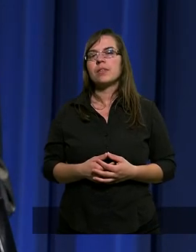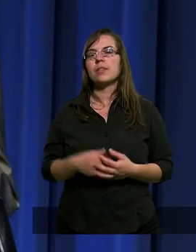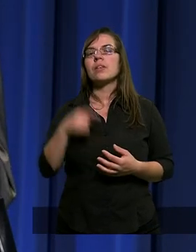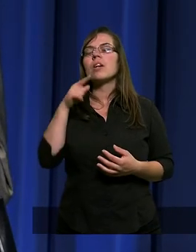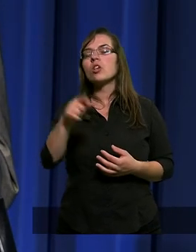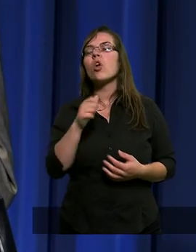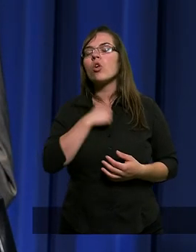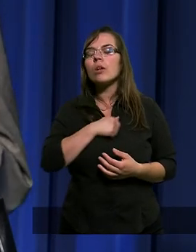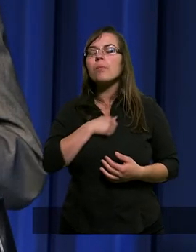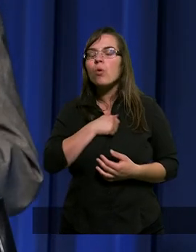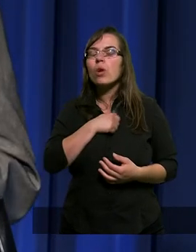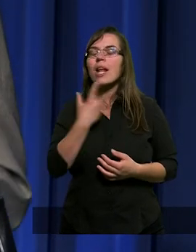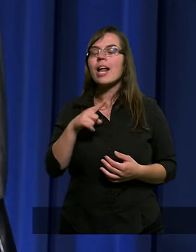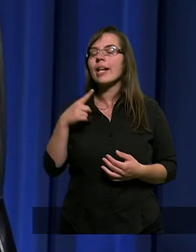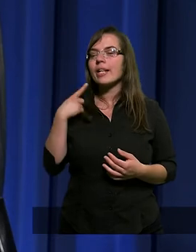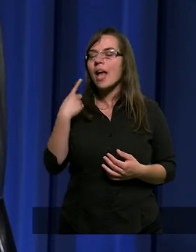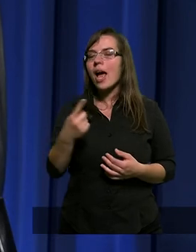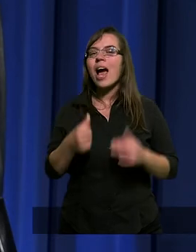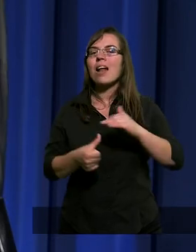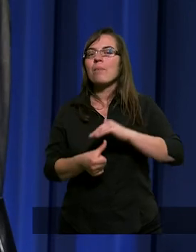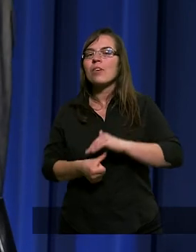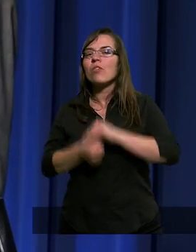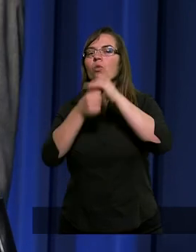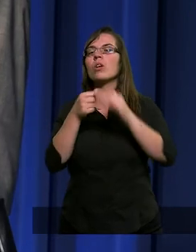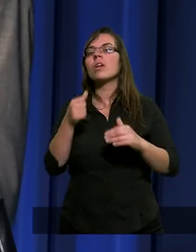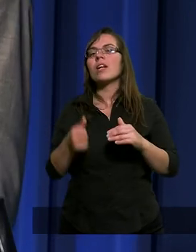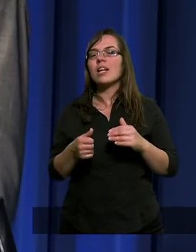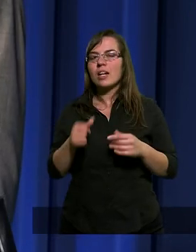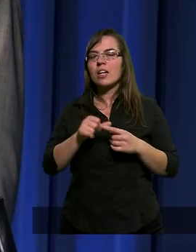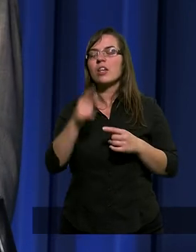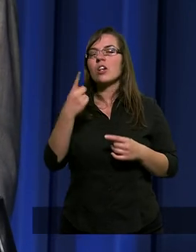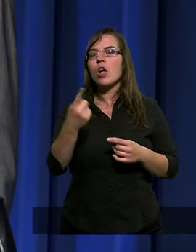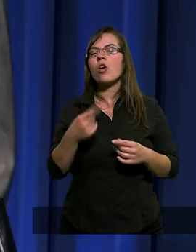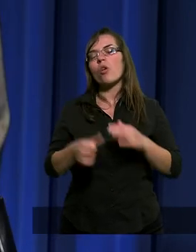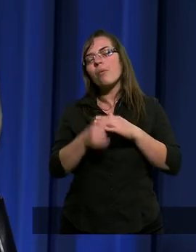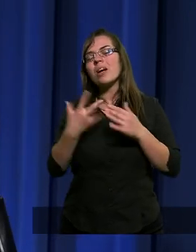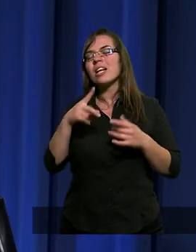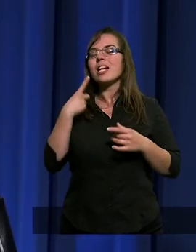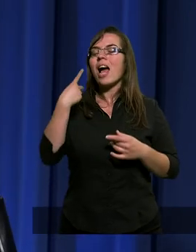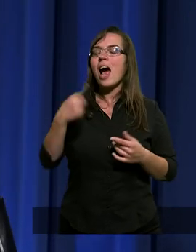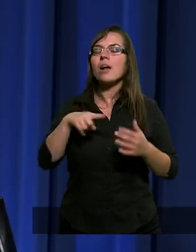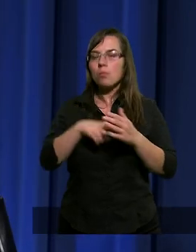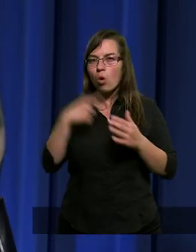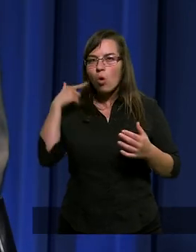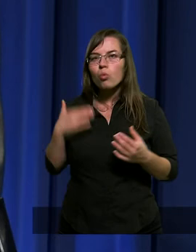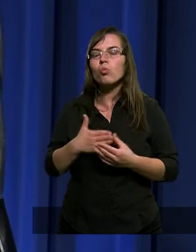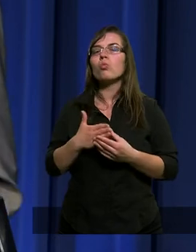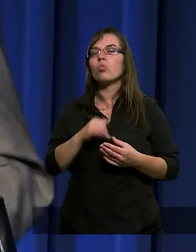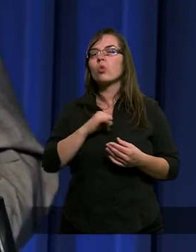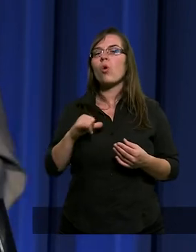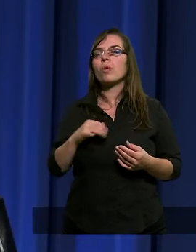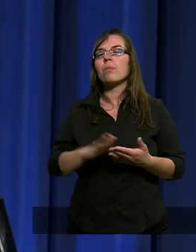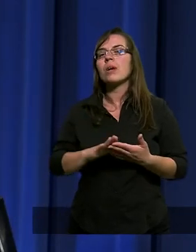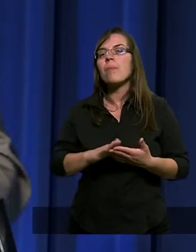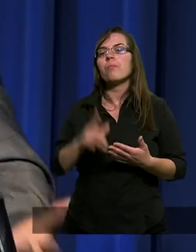To jest to smutne, że nieraz przywódcy, jeżeli polityczni przywódcy nieraz posłużą się,